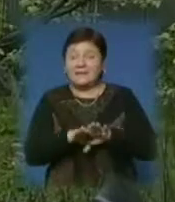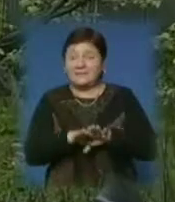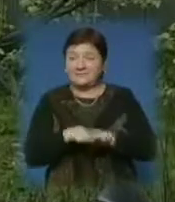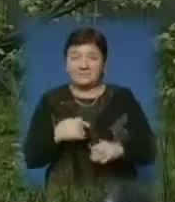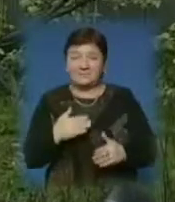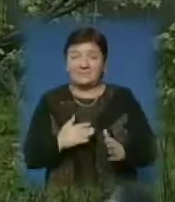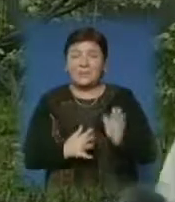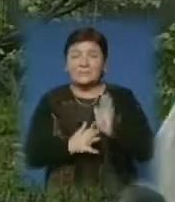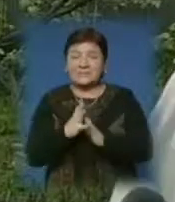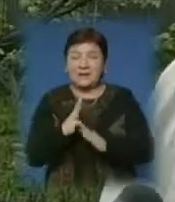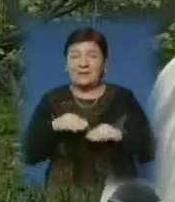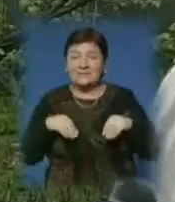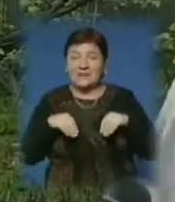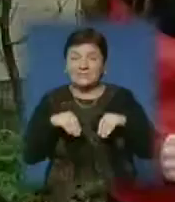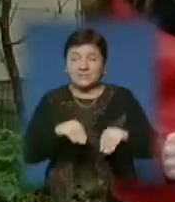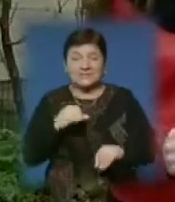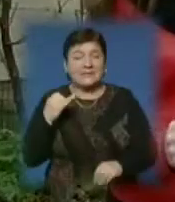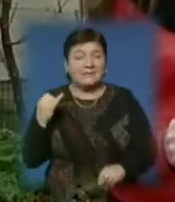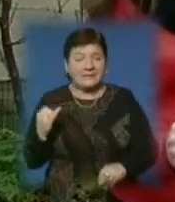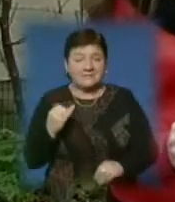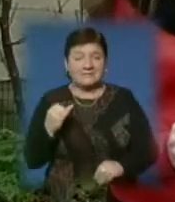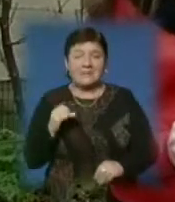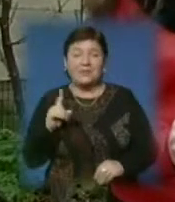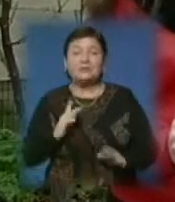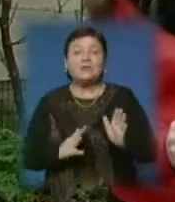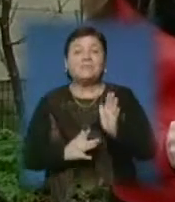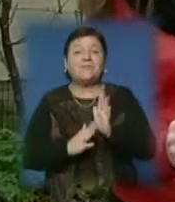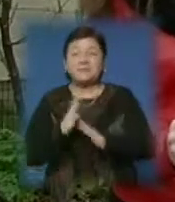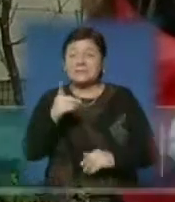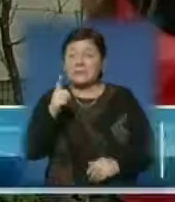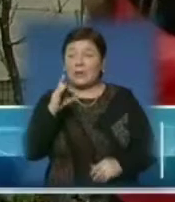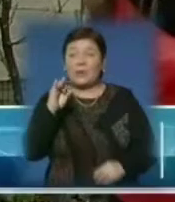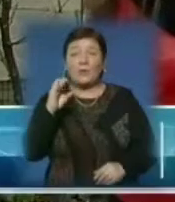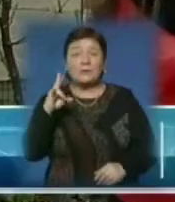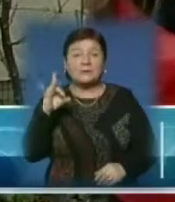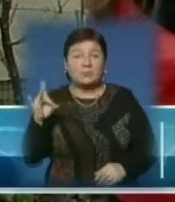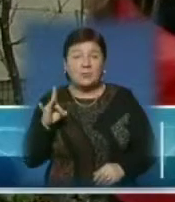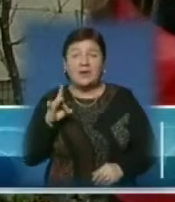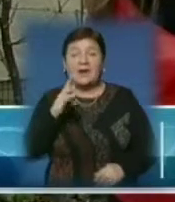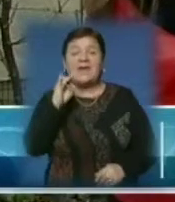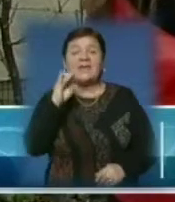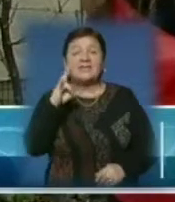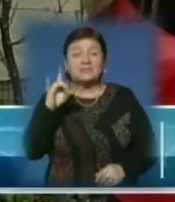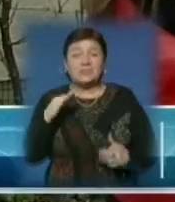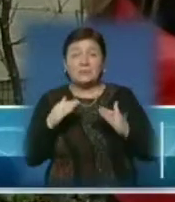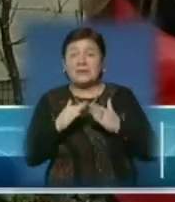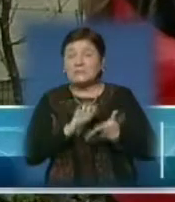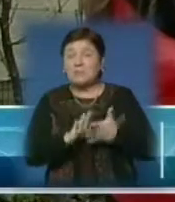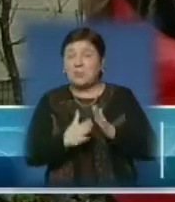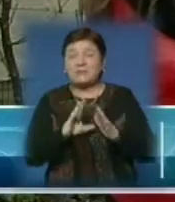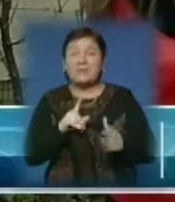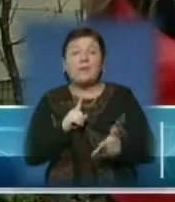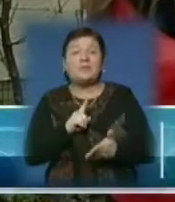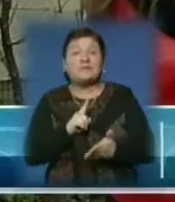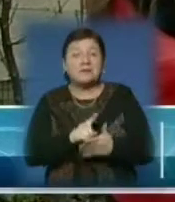сажанці інтересні. Щоб виростити хурму, ківі, інжир в домашніх умовах, не обов'язково